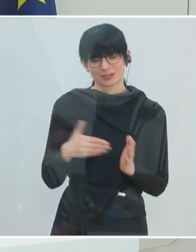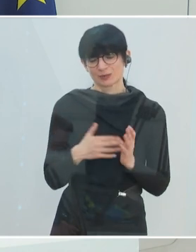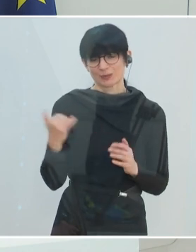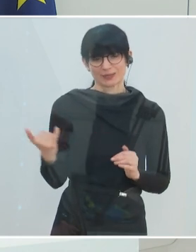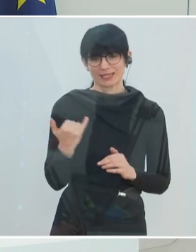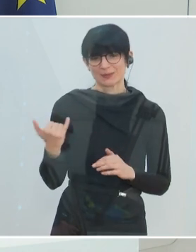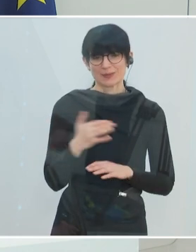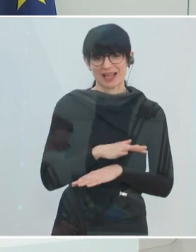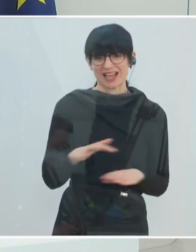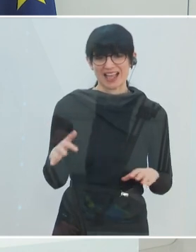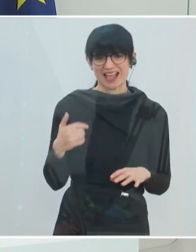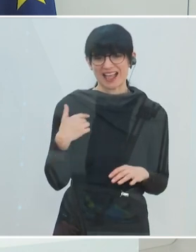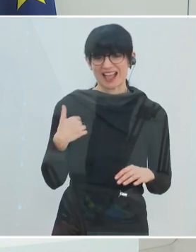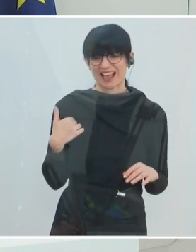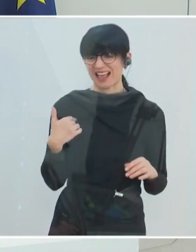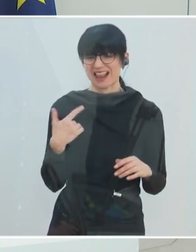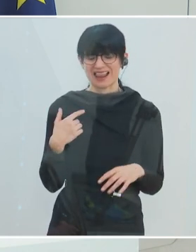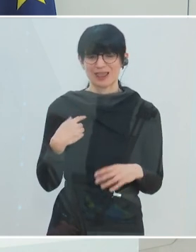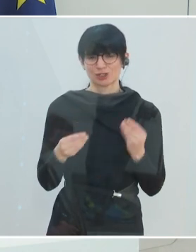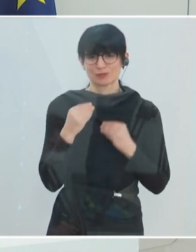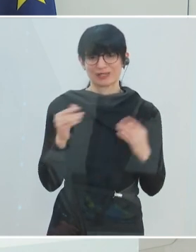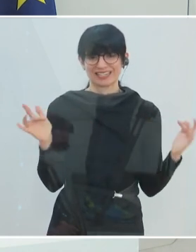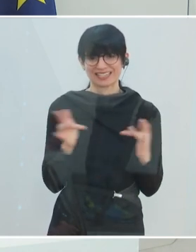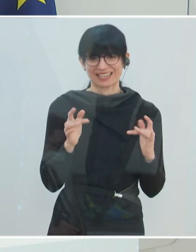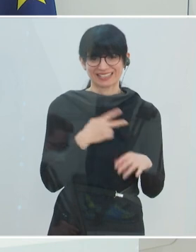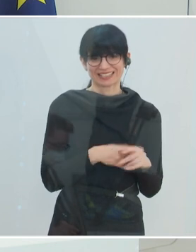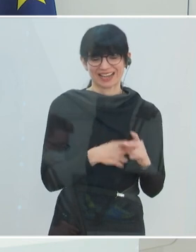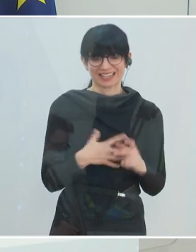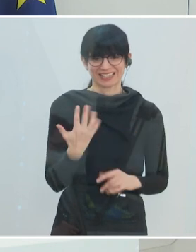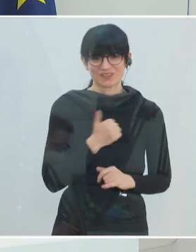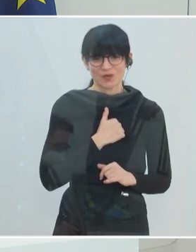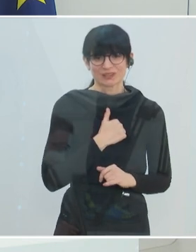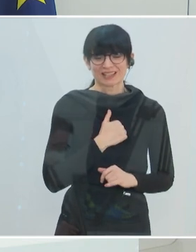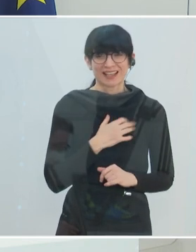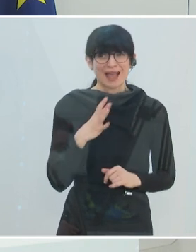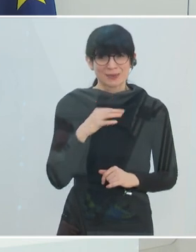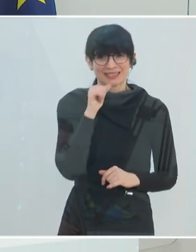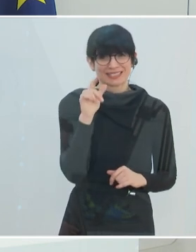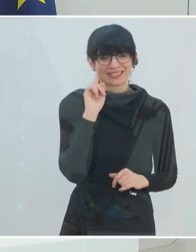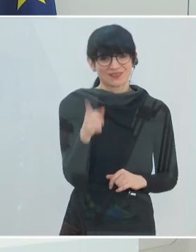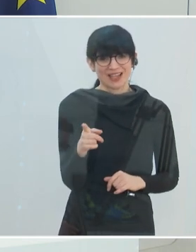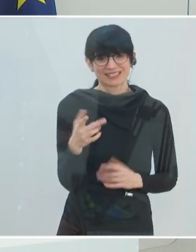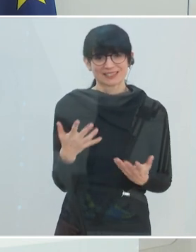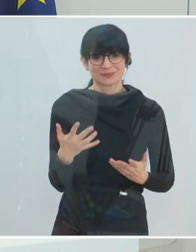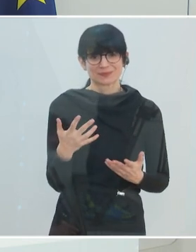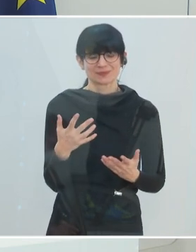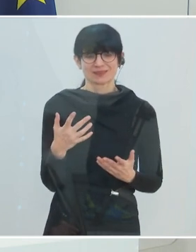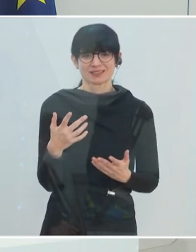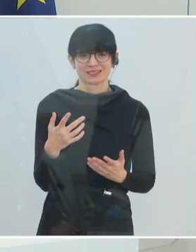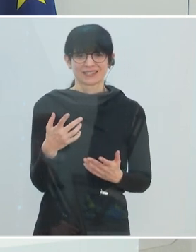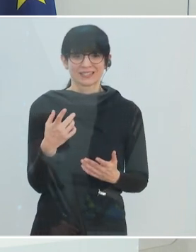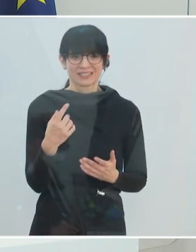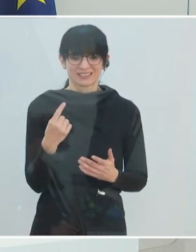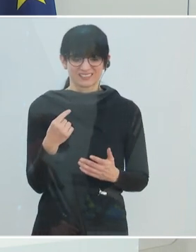Partien gegen Pandemien gewonnen. Wir werden es auch diesmal gewinnen. Was wir nicht wissen, ist, ob es mit der reinen Spielzeit